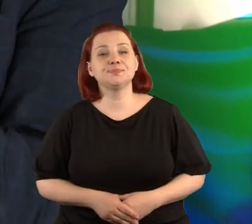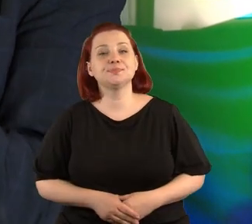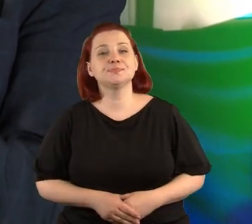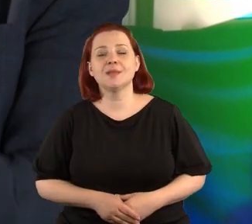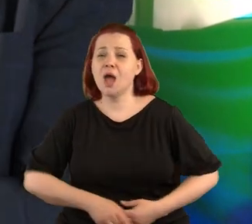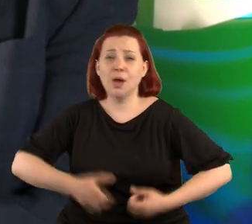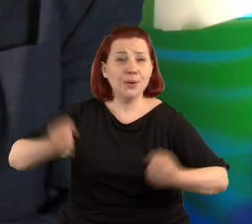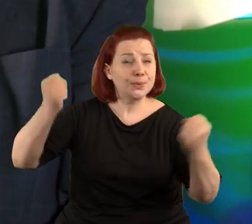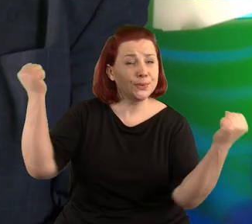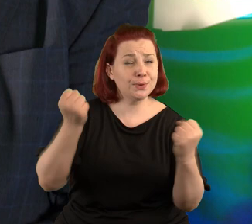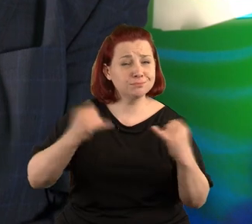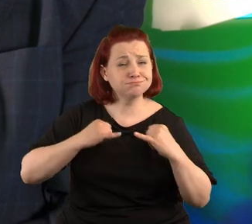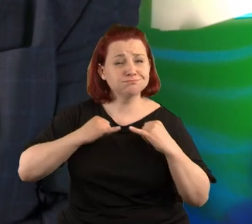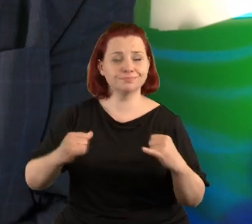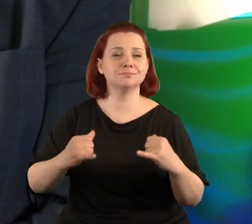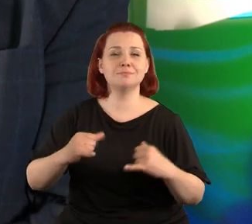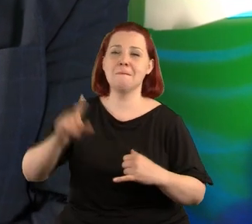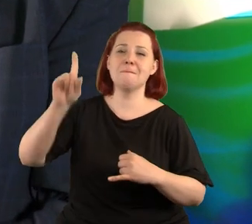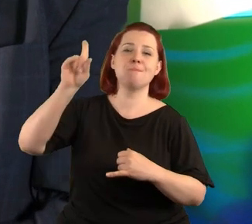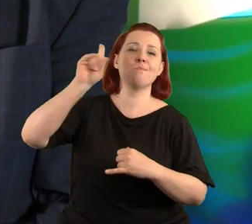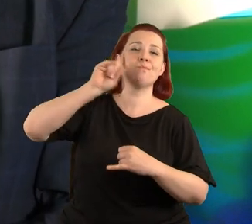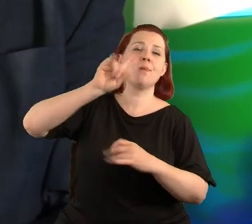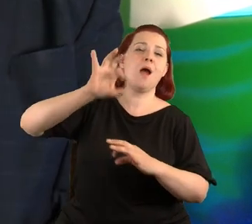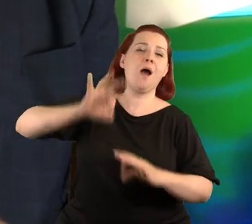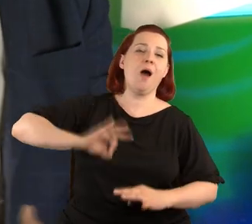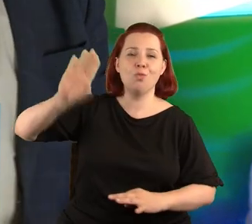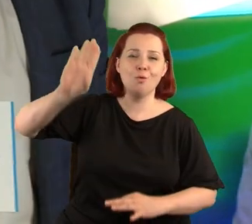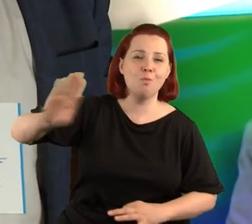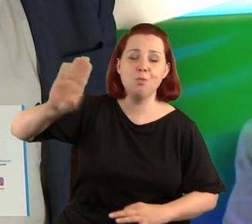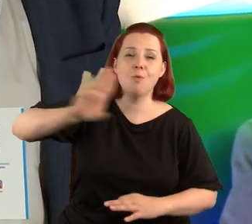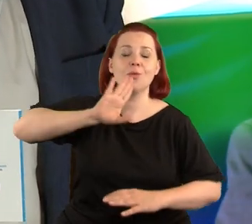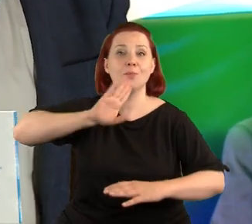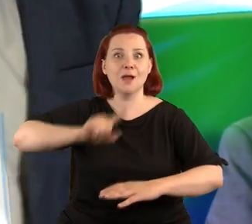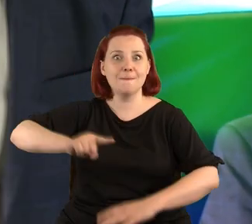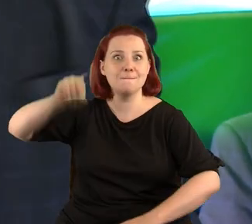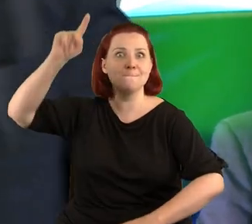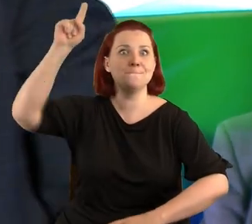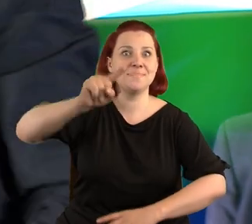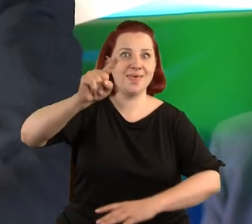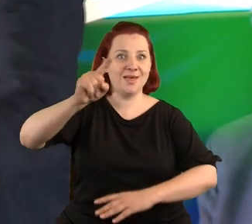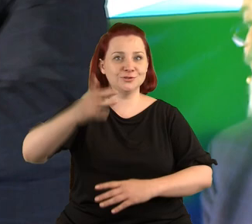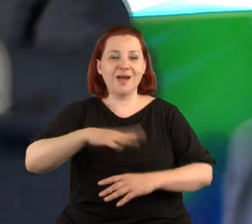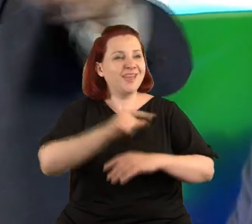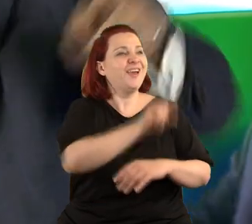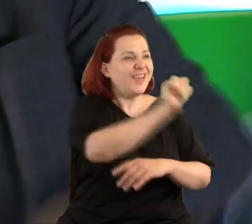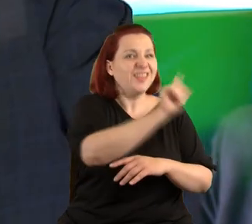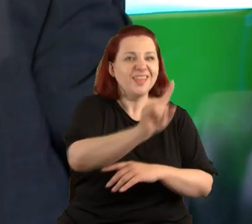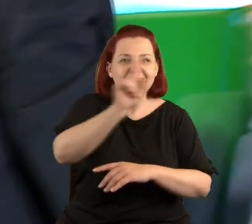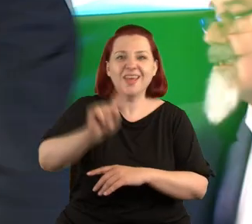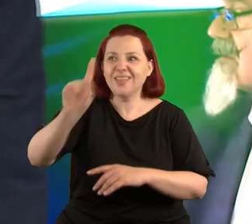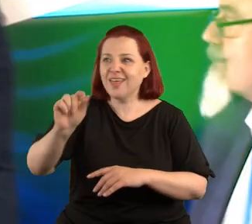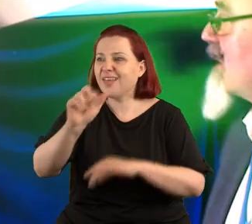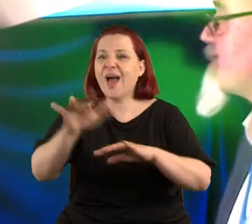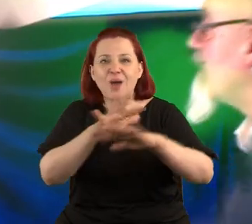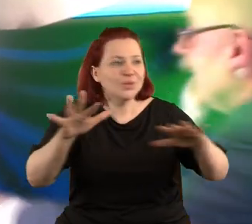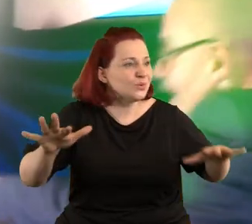A najpotężniejszy z wszystkiego jest Pan Bóg, który jest jak jedynka. I to nie jest takie jeden, jeden, jeden, jeden, ile jest